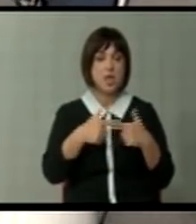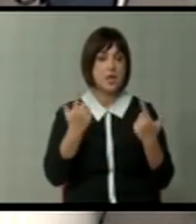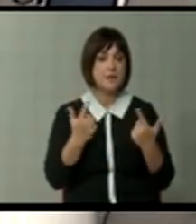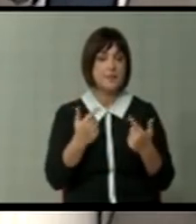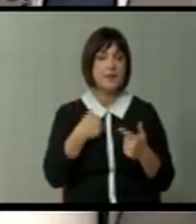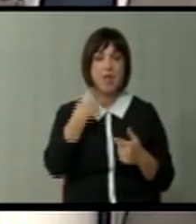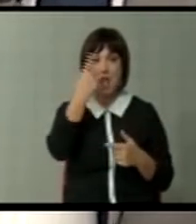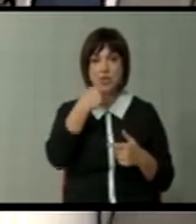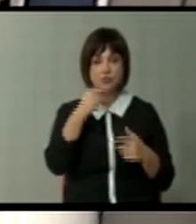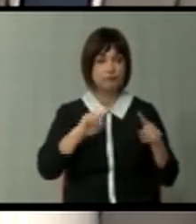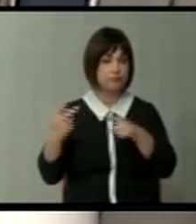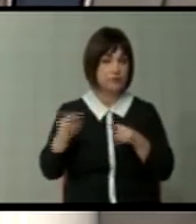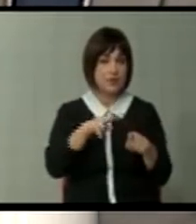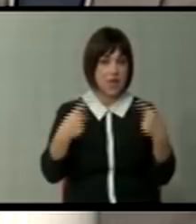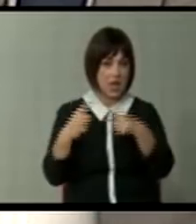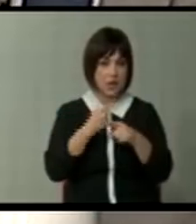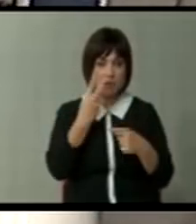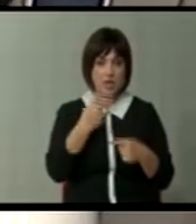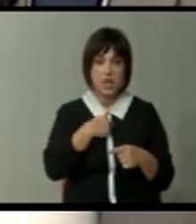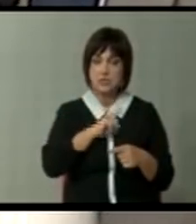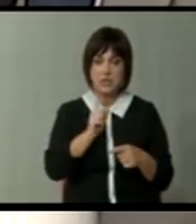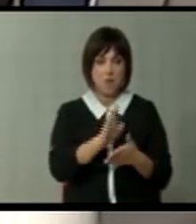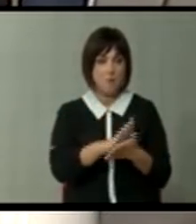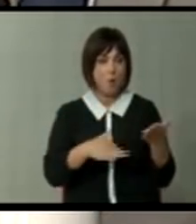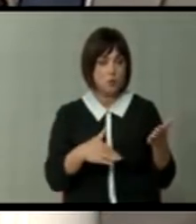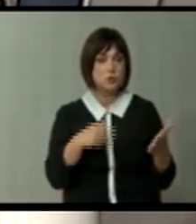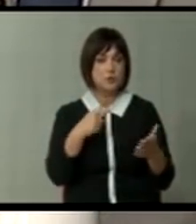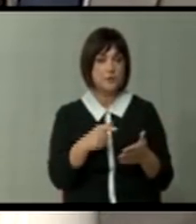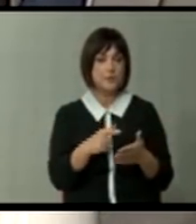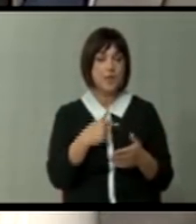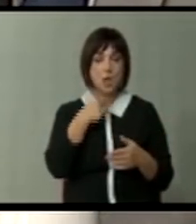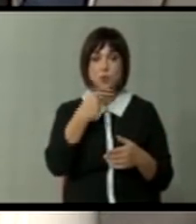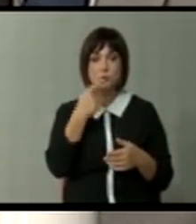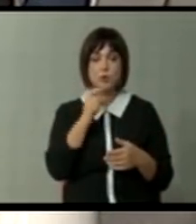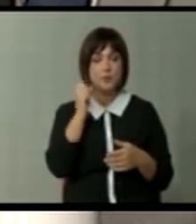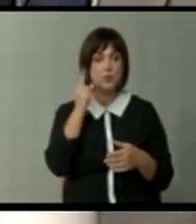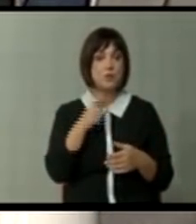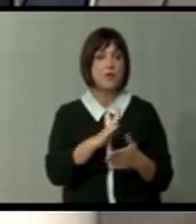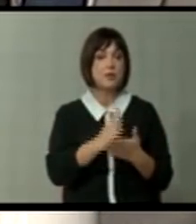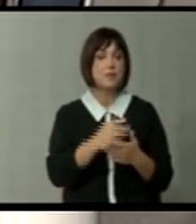какво се... Не, не почнав јас. Ясно што ја гледаме чепло за да зборуваме за настанишка.